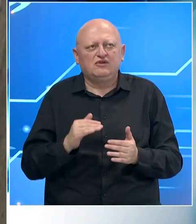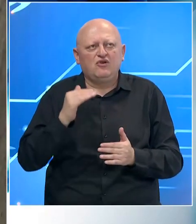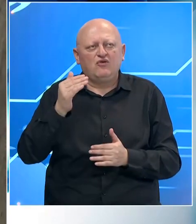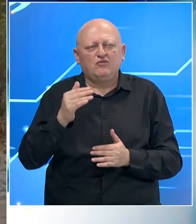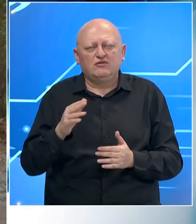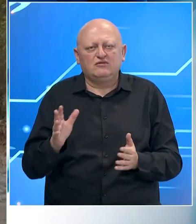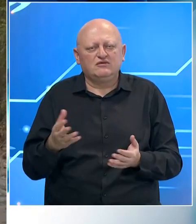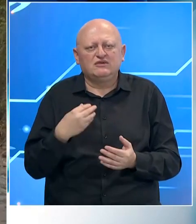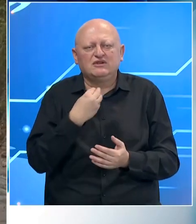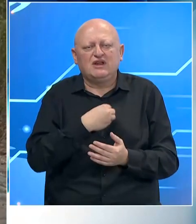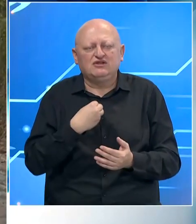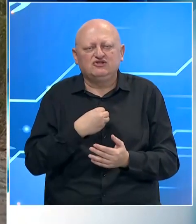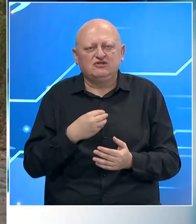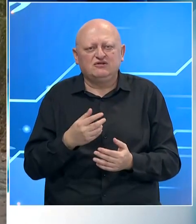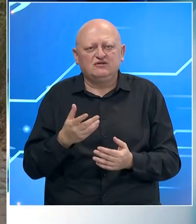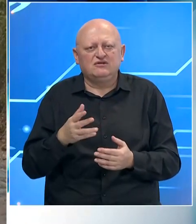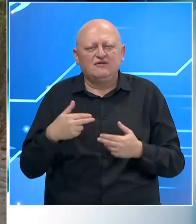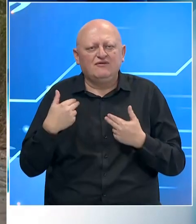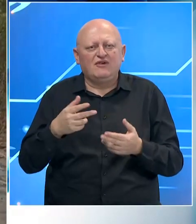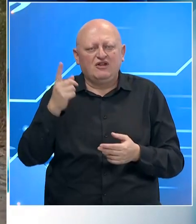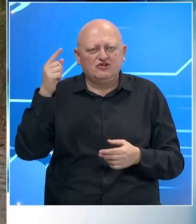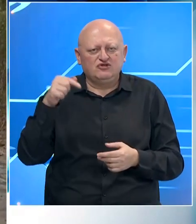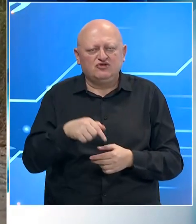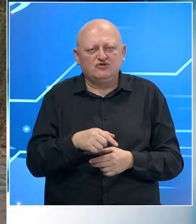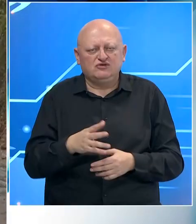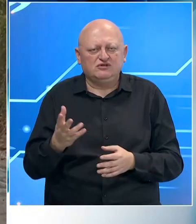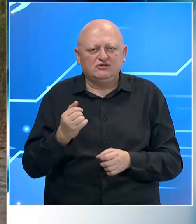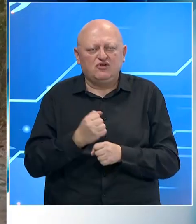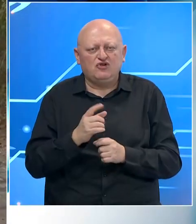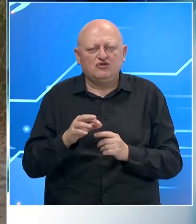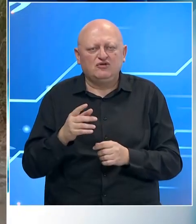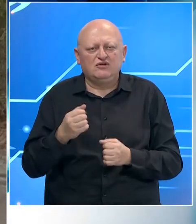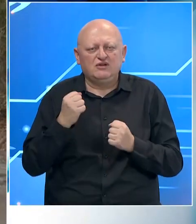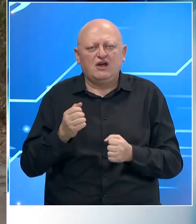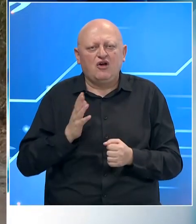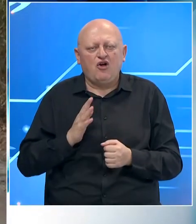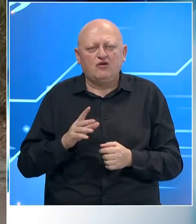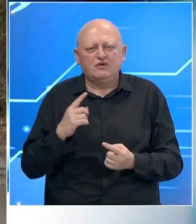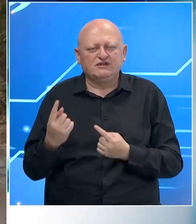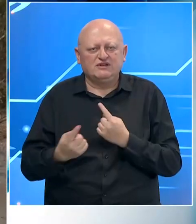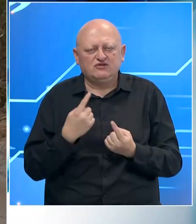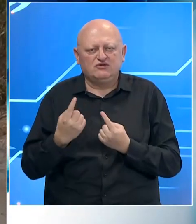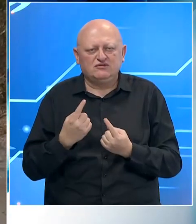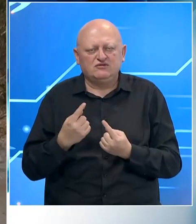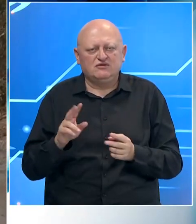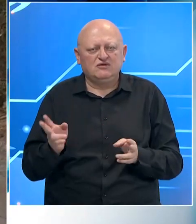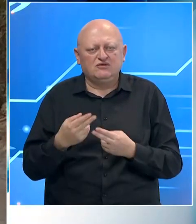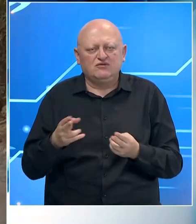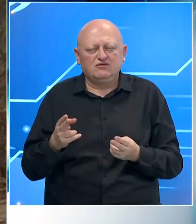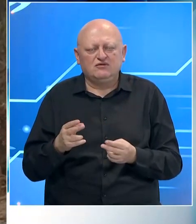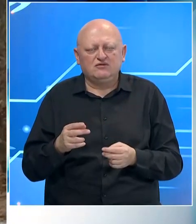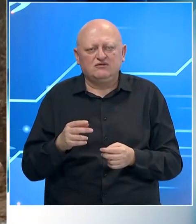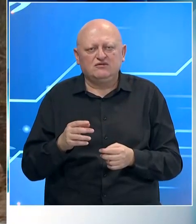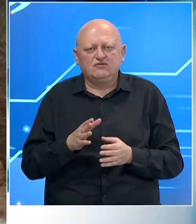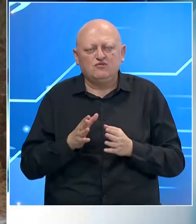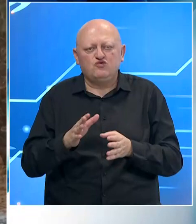ali međutim, nažalost, vratili su nas od ozvost iz godine Sultića da je jako opasna situacija i da ne možemo, jednostavno, put